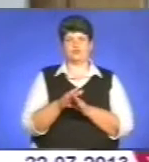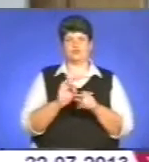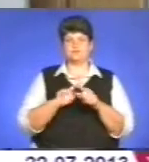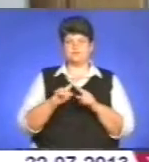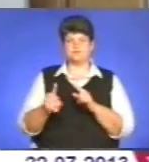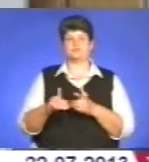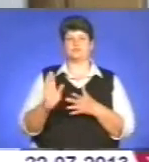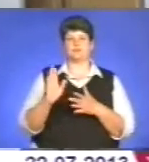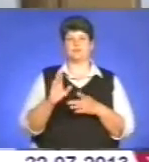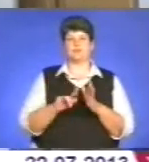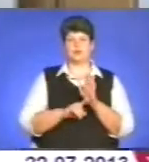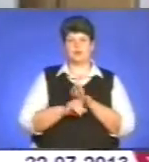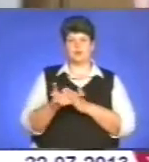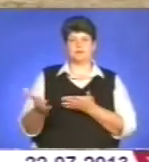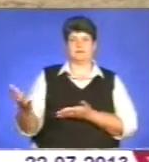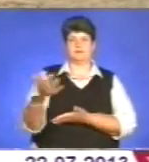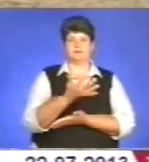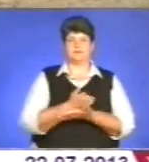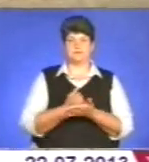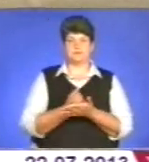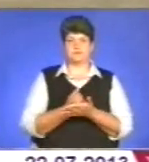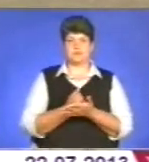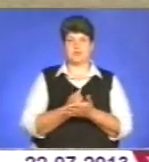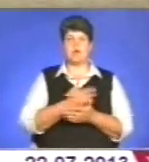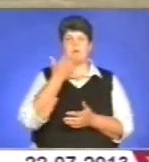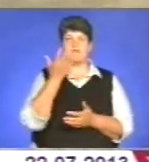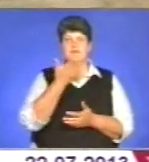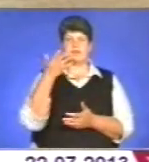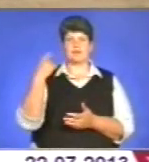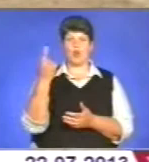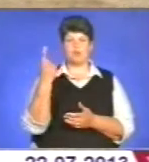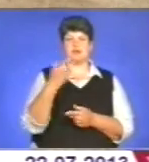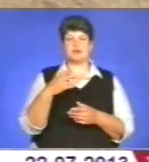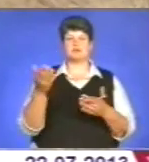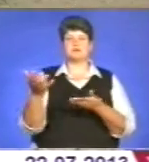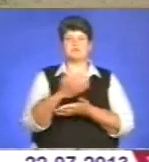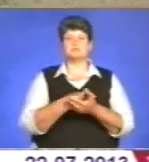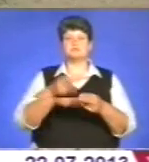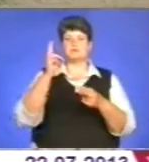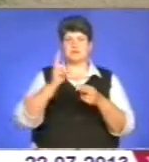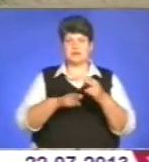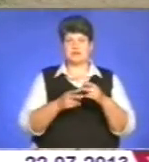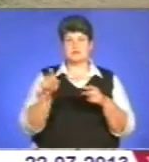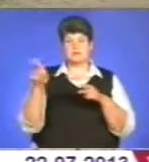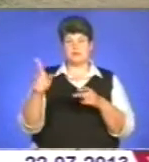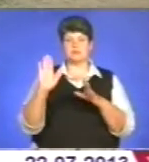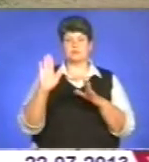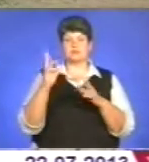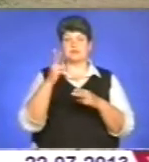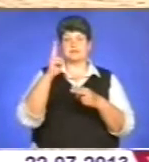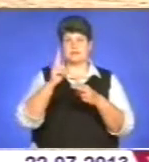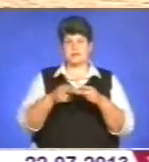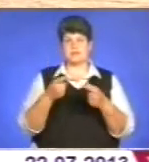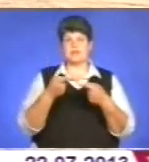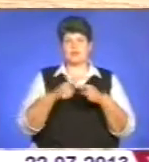розпочнемо жнивувати. У Південних областях жнива завершується. Звідти надійде вивільнена техніка, щоб скоріше